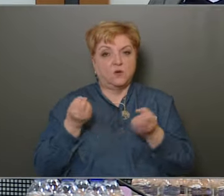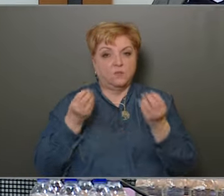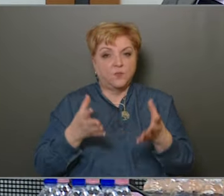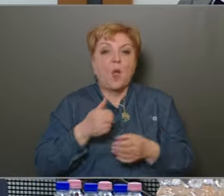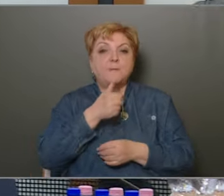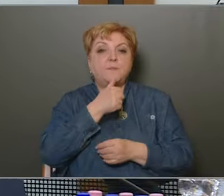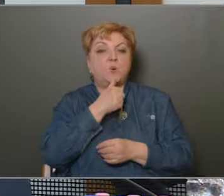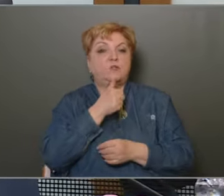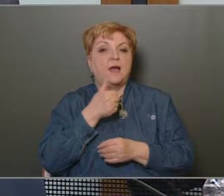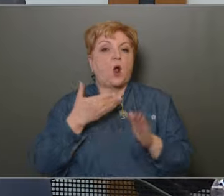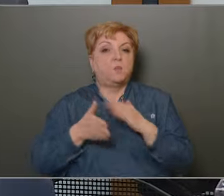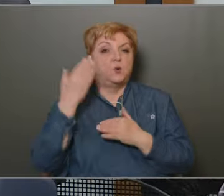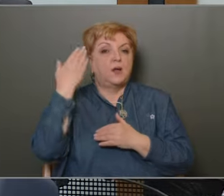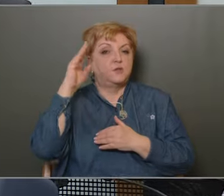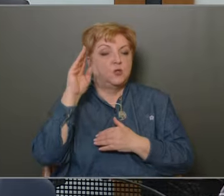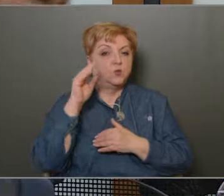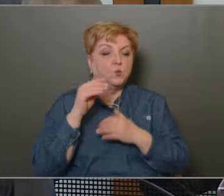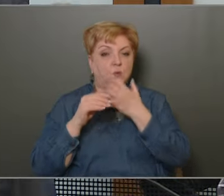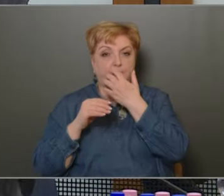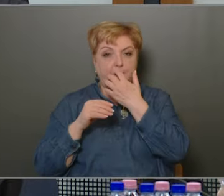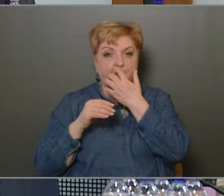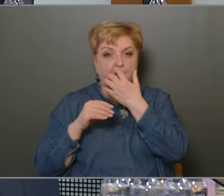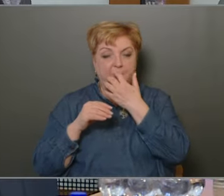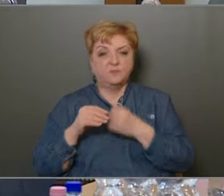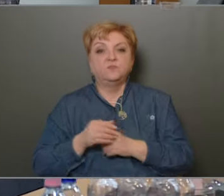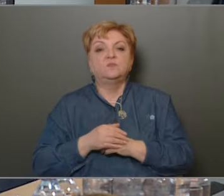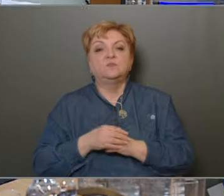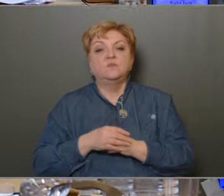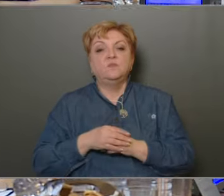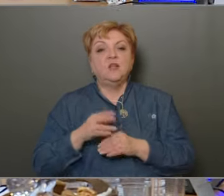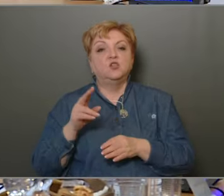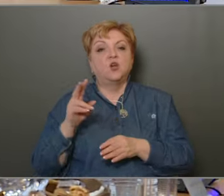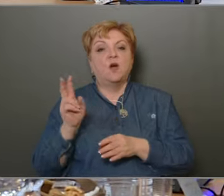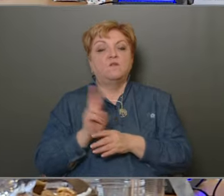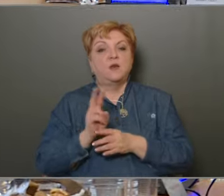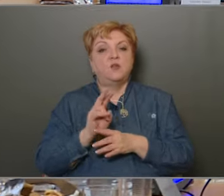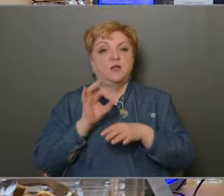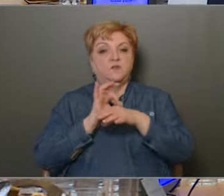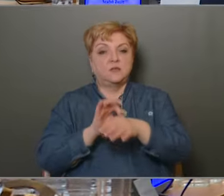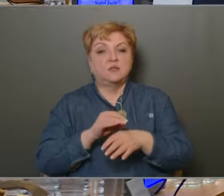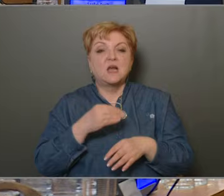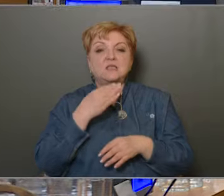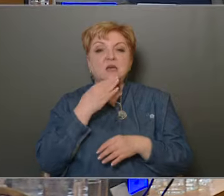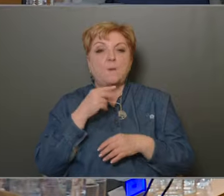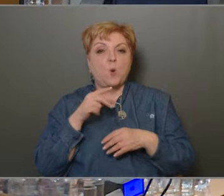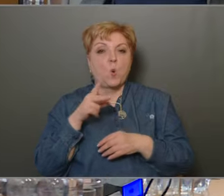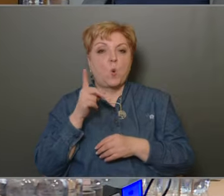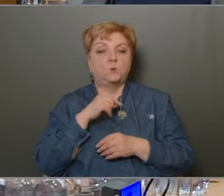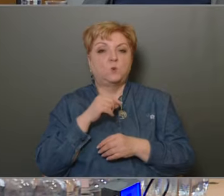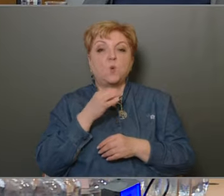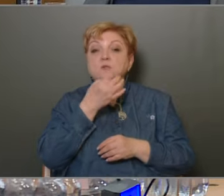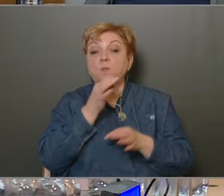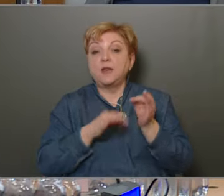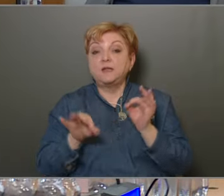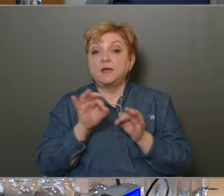előteljeztő Pukner alpolgármester úr és a köztöztetése felügyelet kerületi vezetője Szabó Otto, akit köszöntök. Van egy szóbeli kiegészítés?